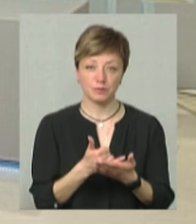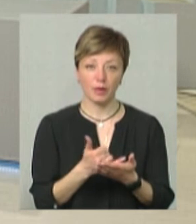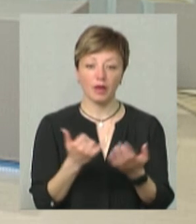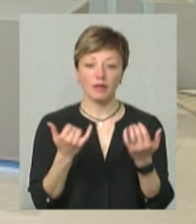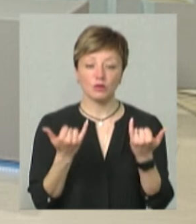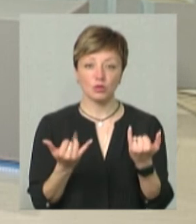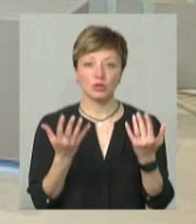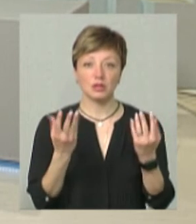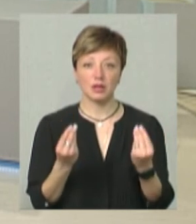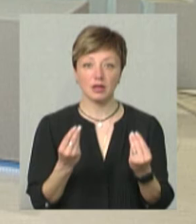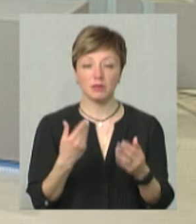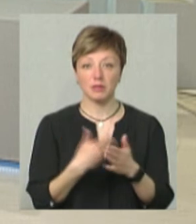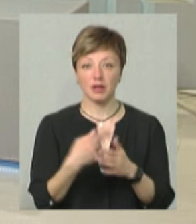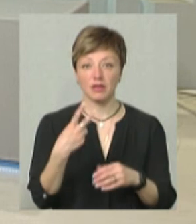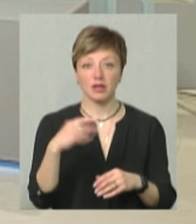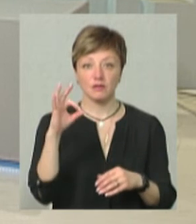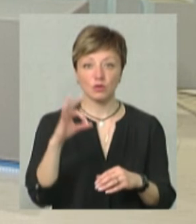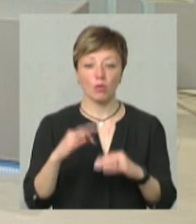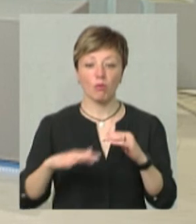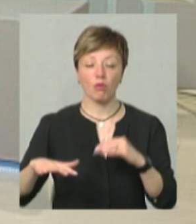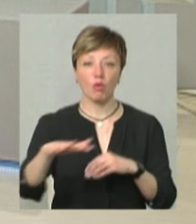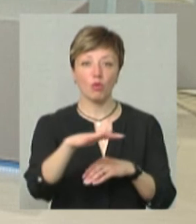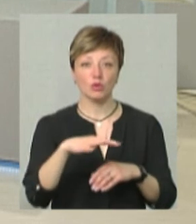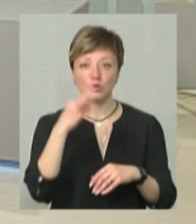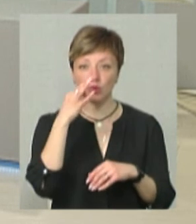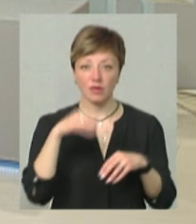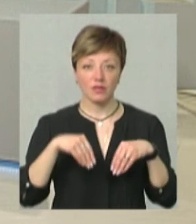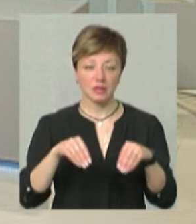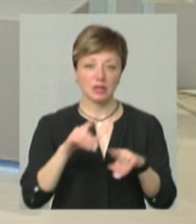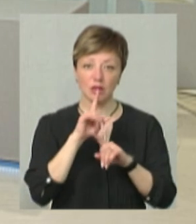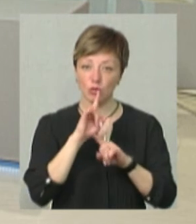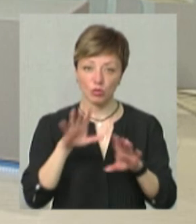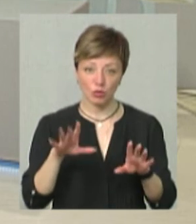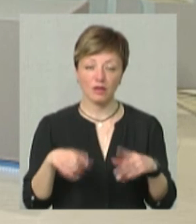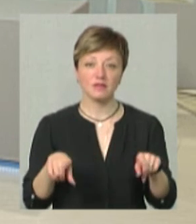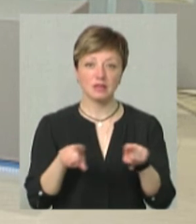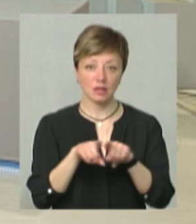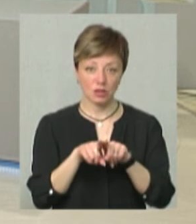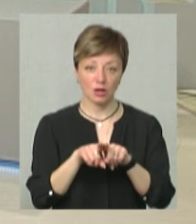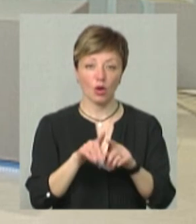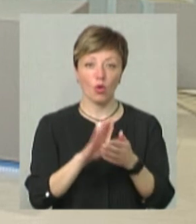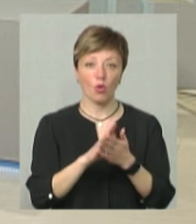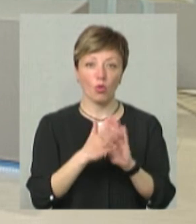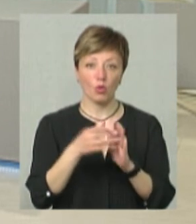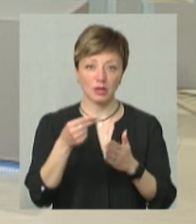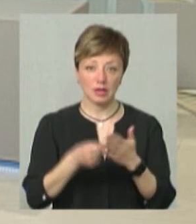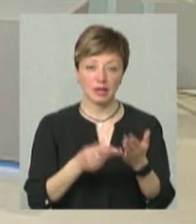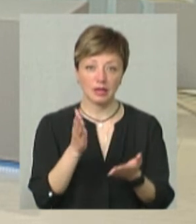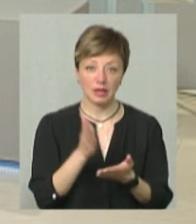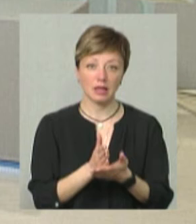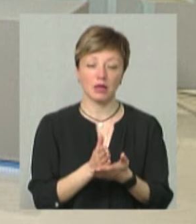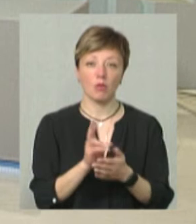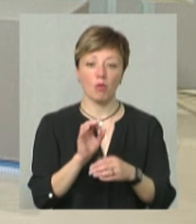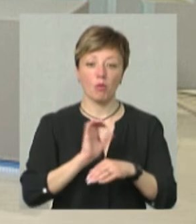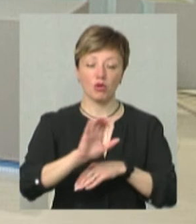сьогоднішній день відсотків 20 площ цього соняшника вися не будуть, все ж таки угоди є, договори є